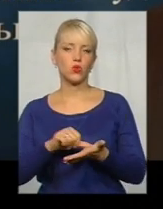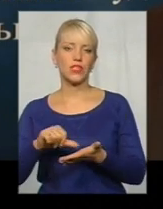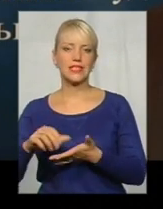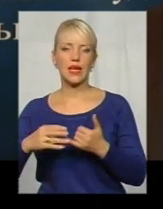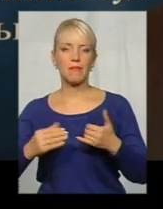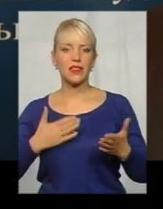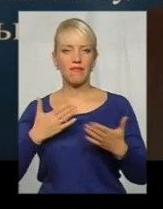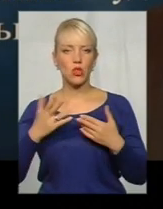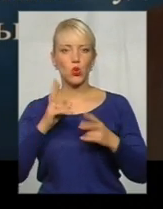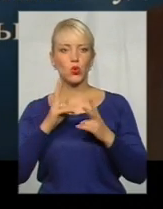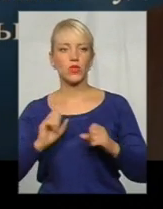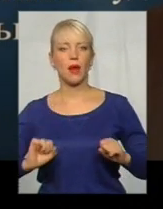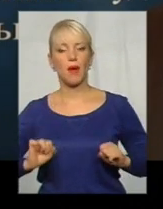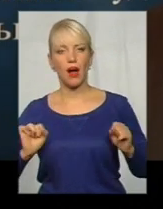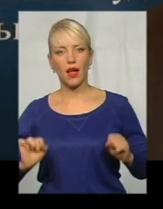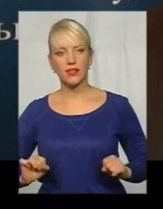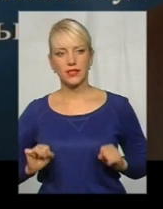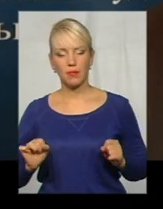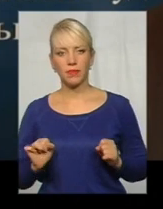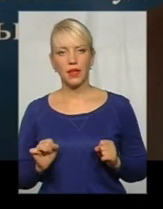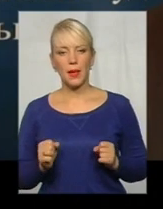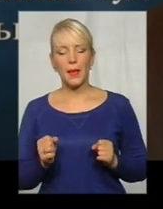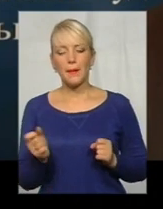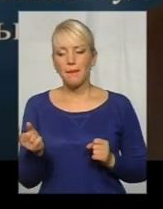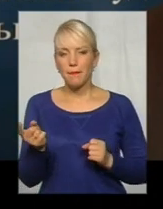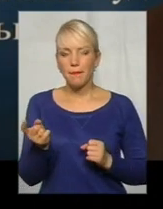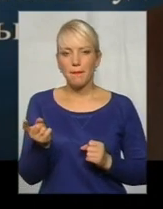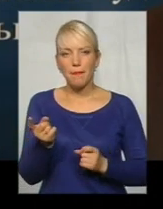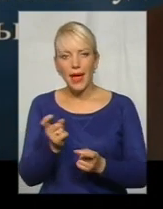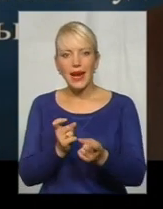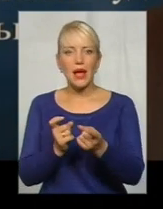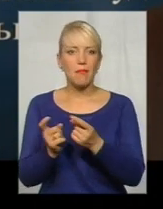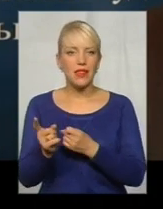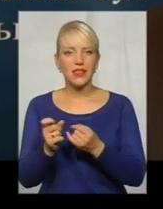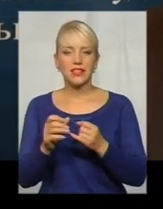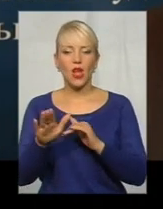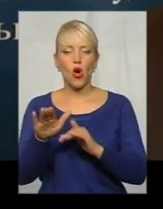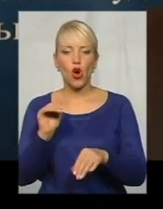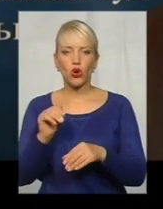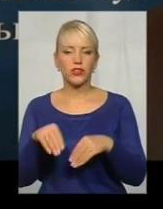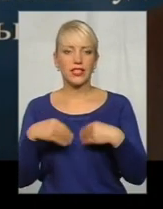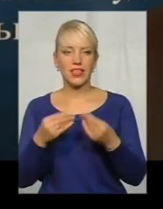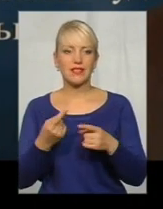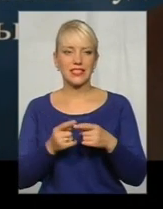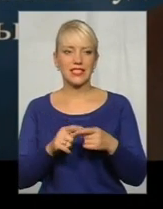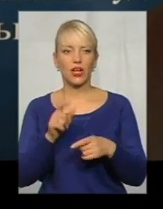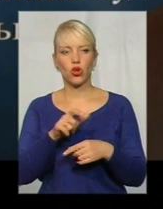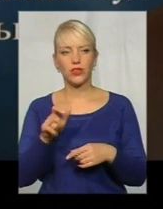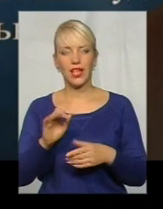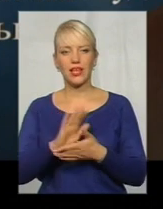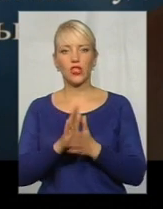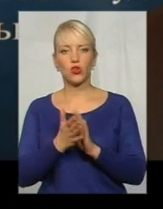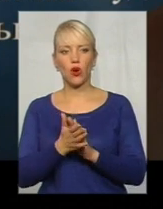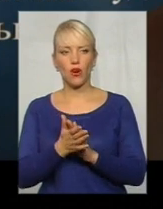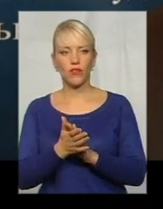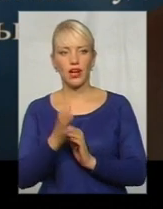відносин, які намагаються переманити орендодавців, цих людей, і укласти з ними